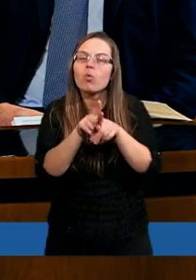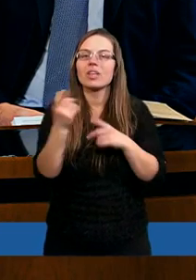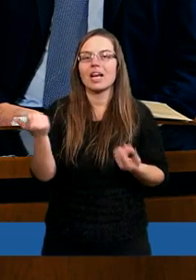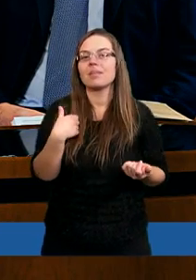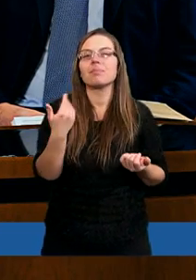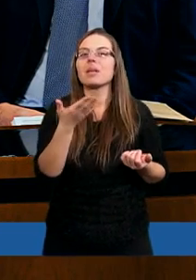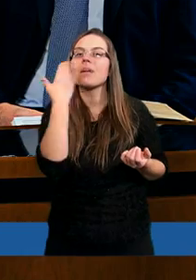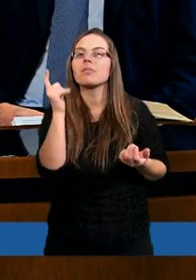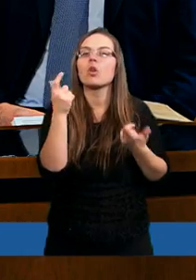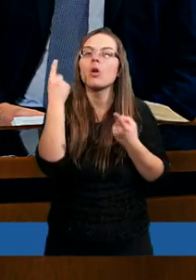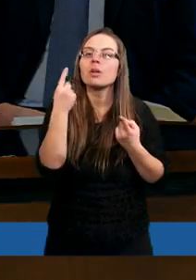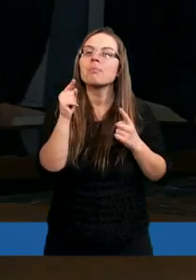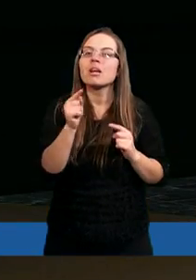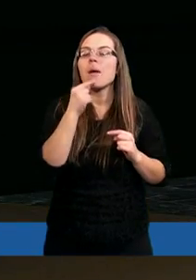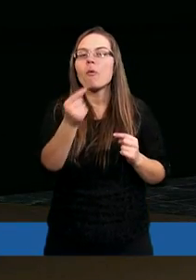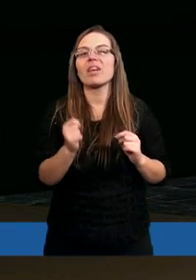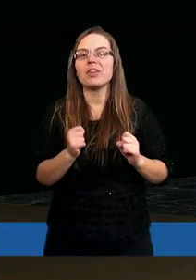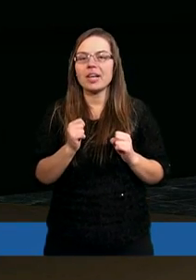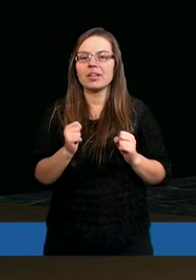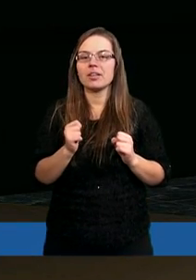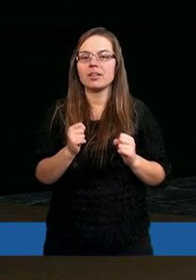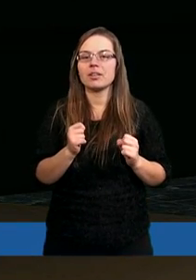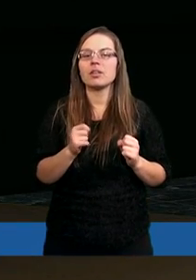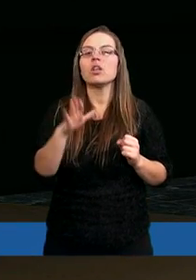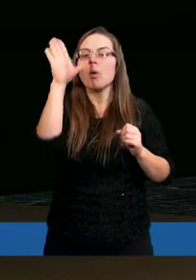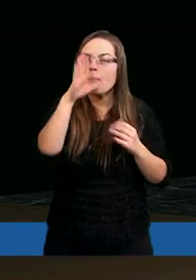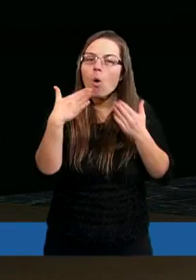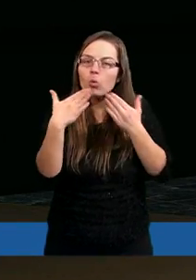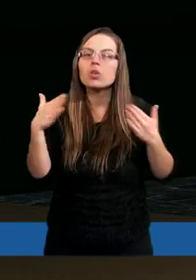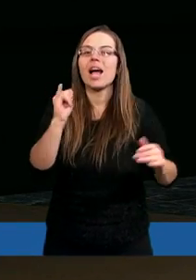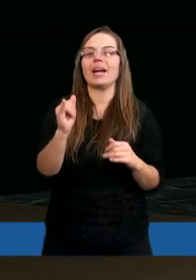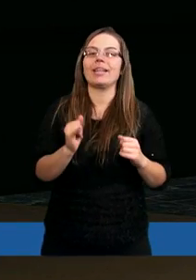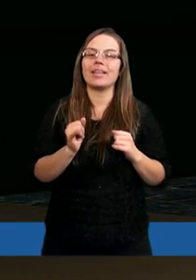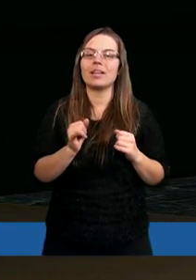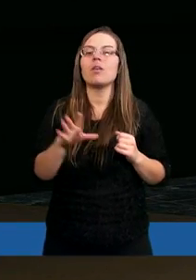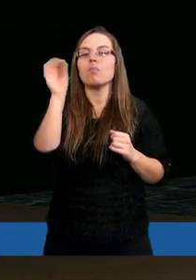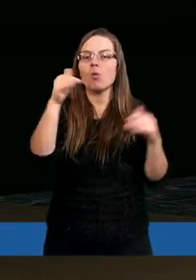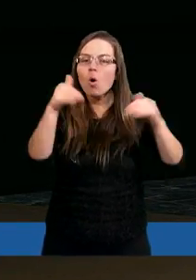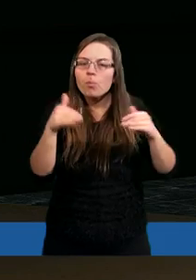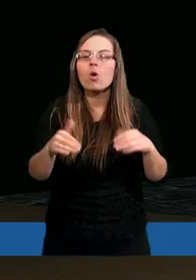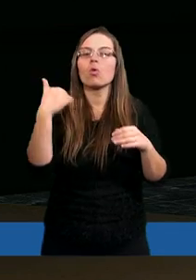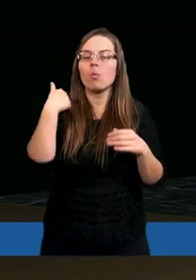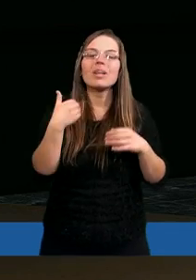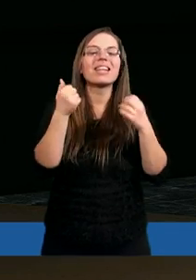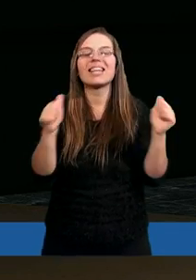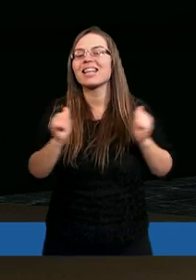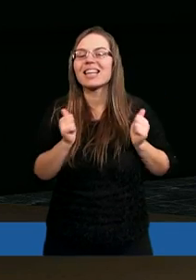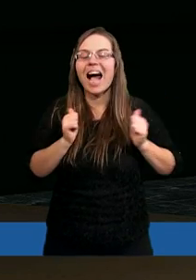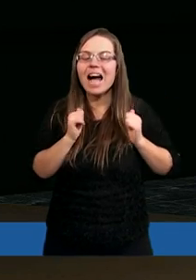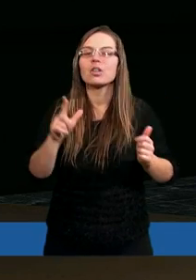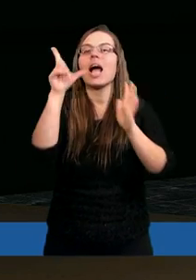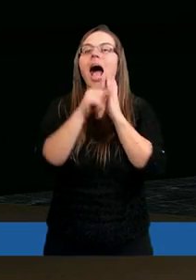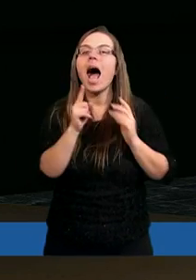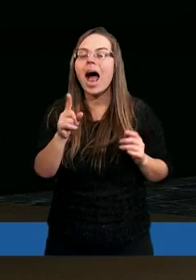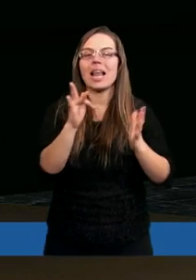my nie wiemy, co nas w przyszłości czeka. I Bogu dzięki, bo mogłoby być to dla nas straszne,